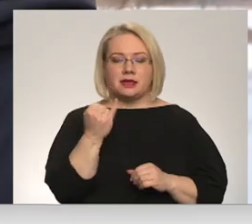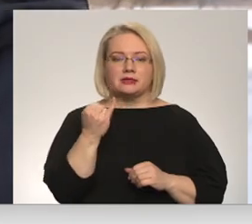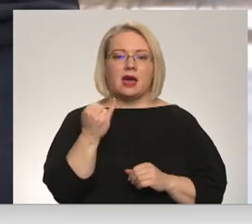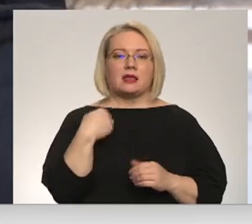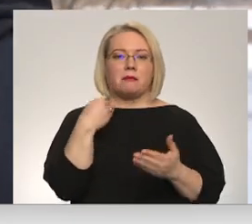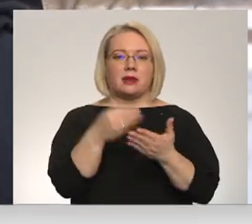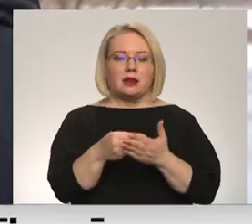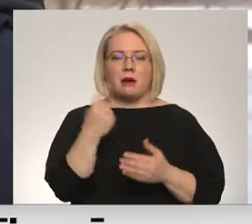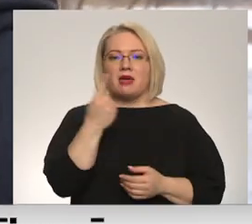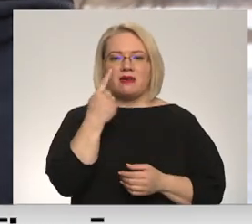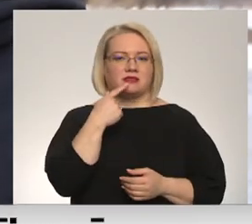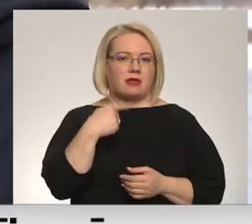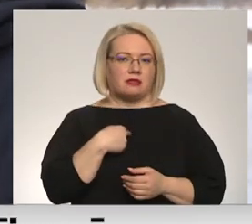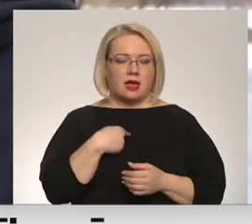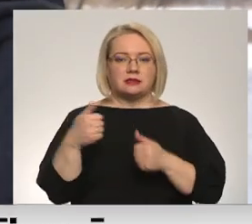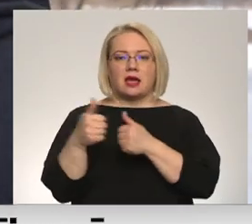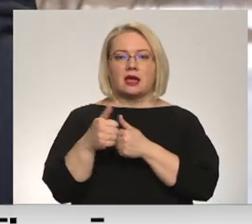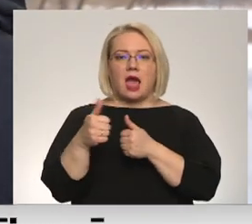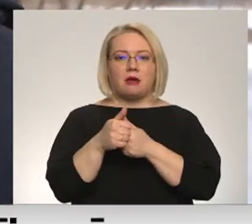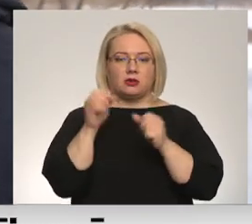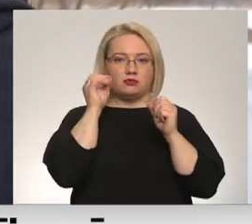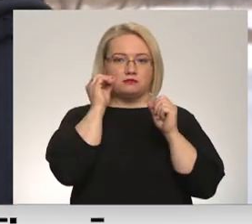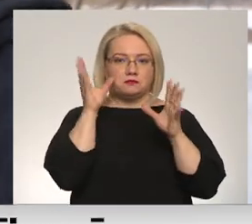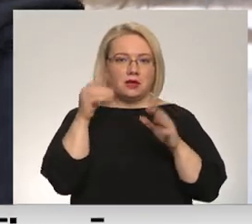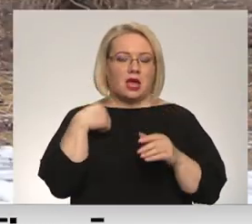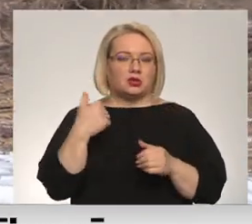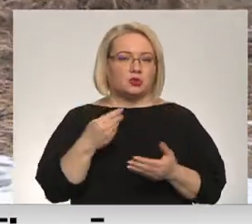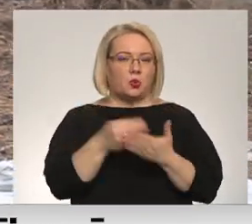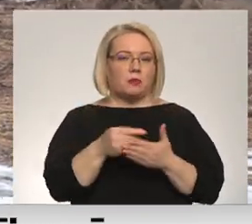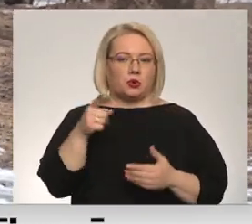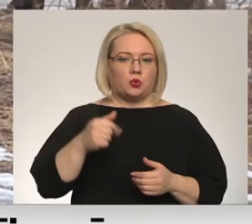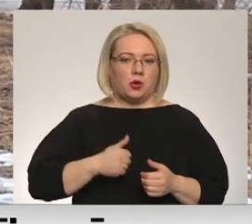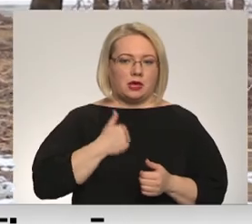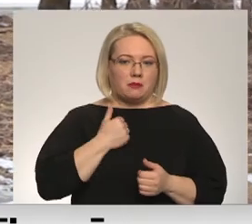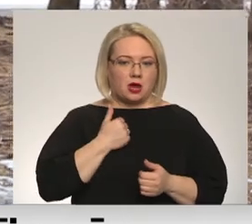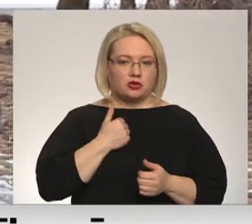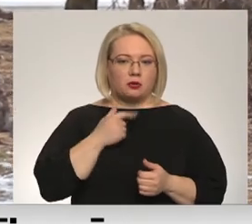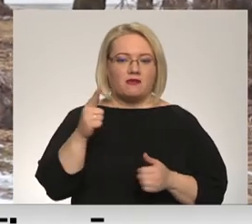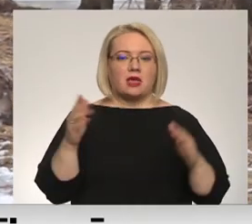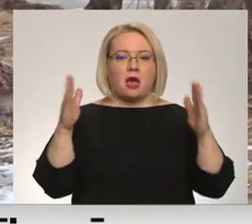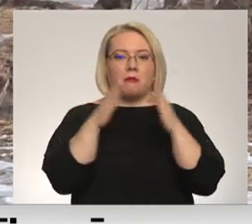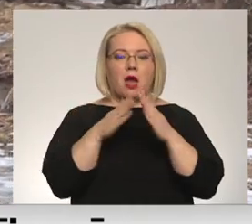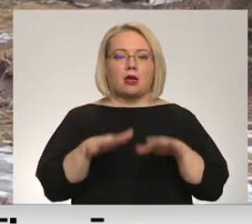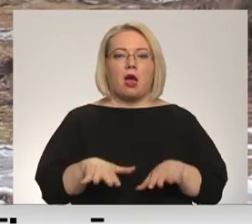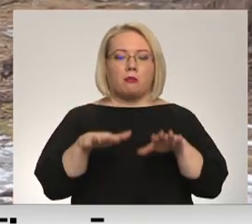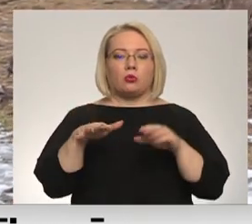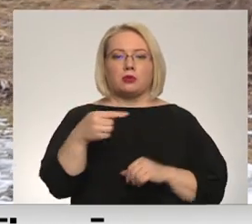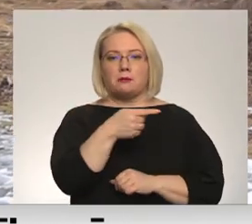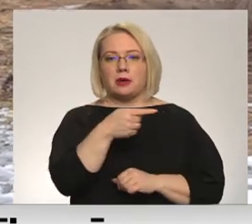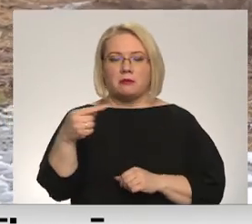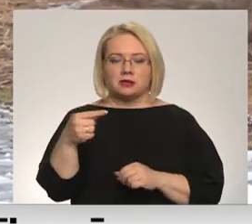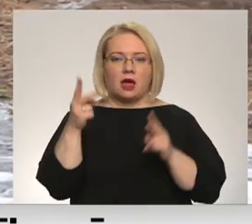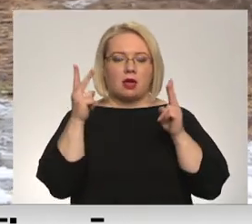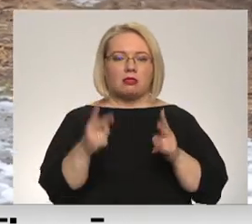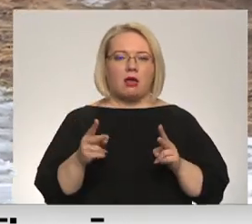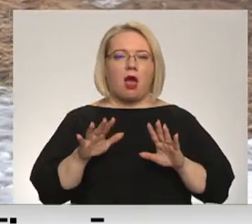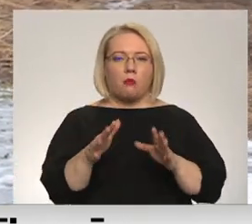nereklamēja un neteica, bet kaimiņš bija tas gan izbrīdins, ka vispār kāds nopirktu īpašumu. Gata māja aplūda pirmais stāvs, cieta apkurs katls